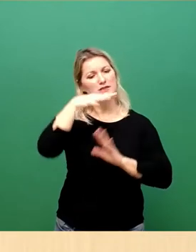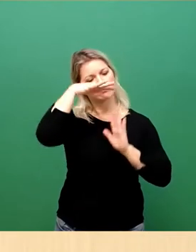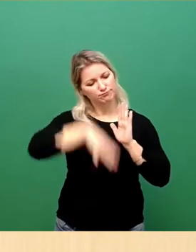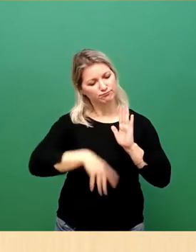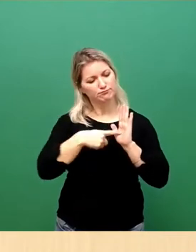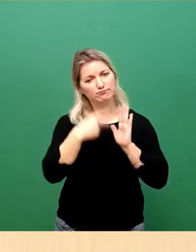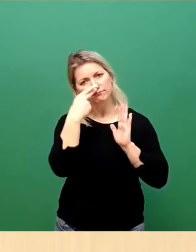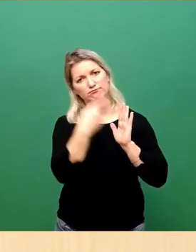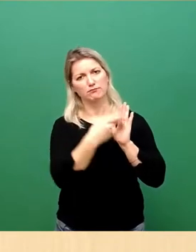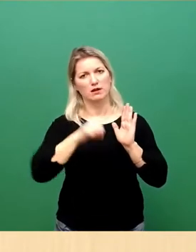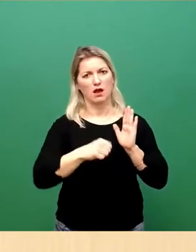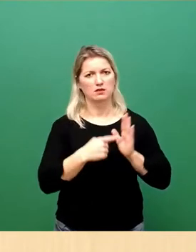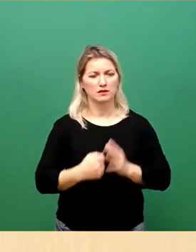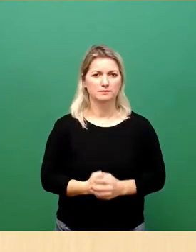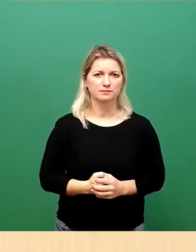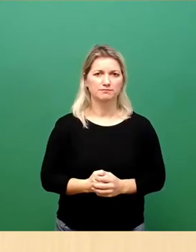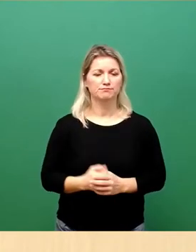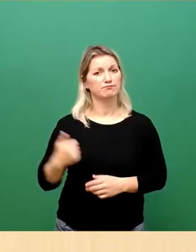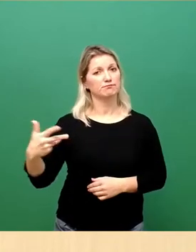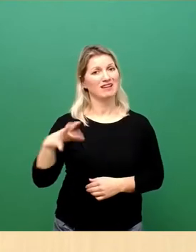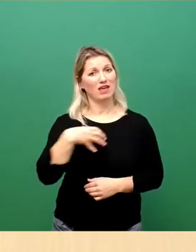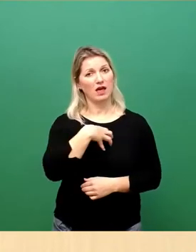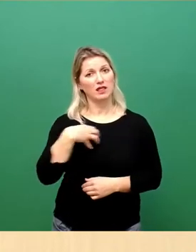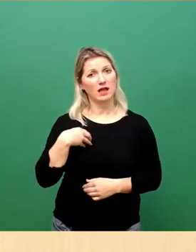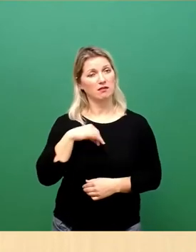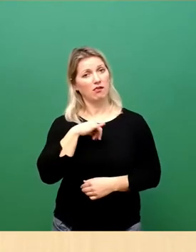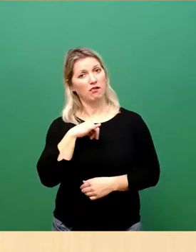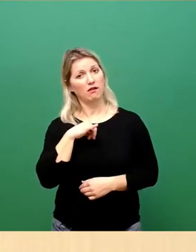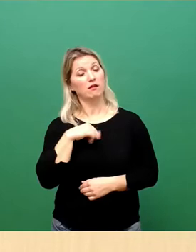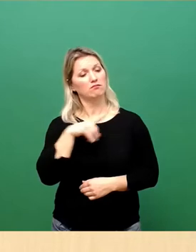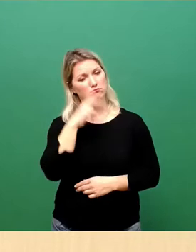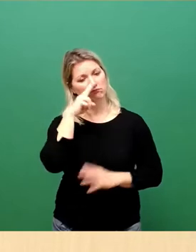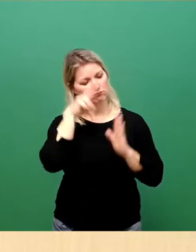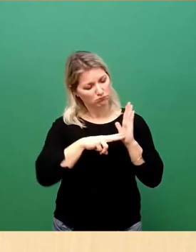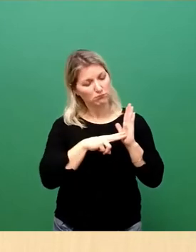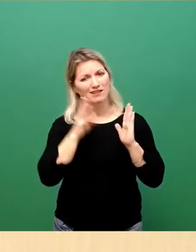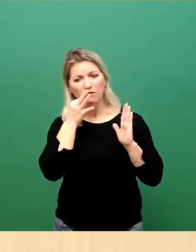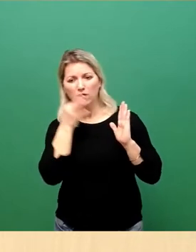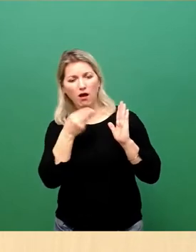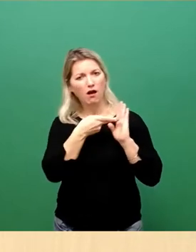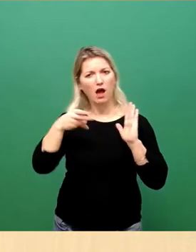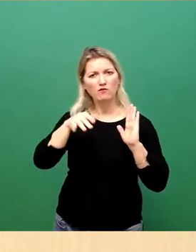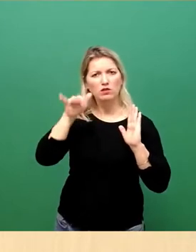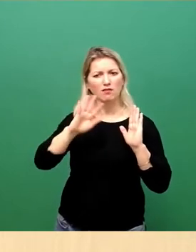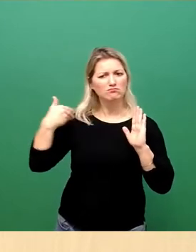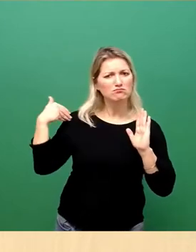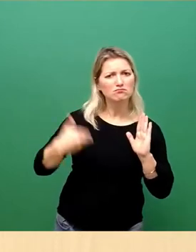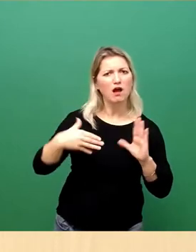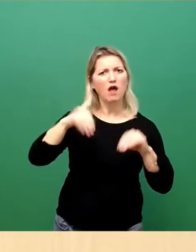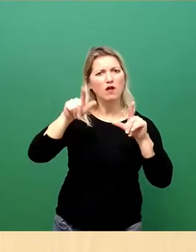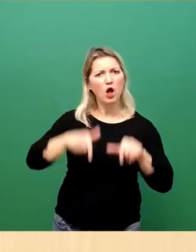Hier finden die Dresdner Antworten auf wichtige Fragen, Hilfsaktionen, die bereits angelaufen sind, seriöse